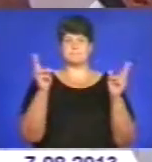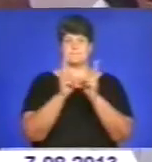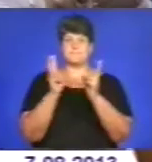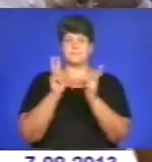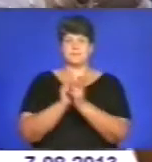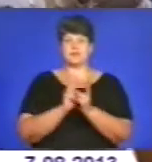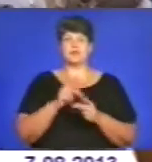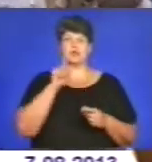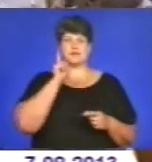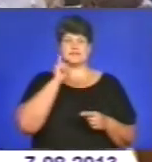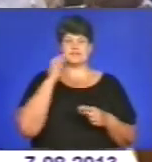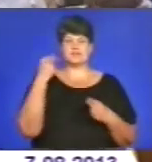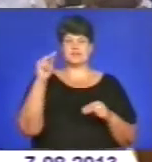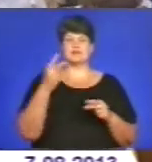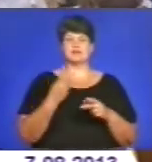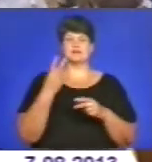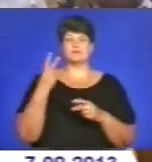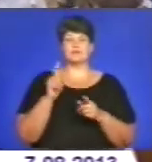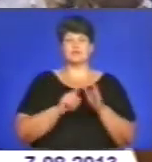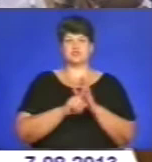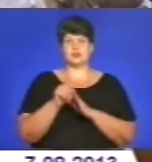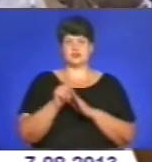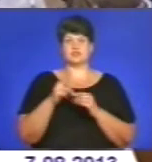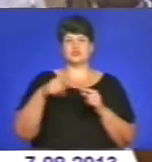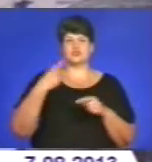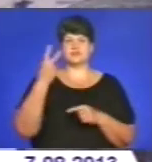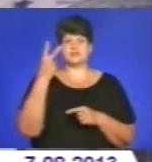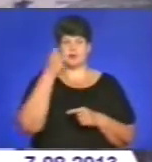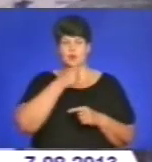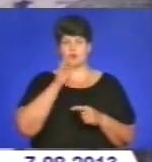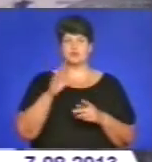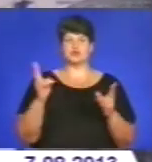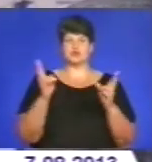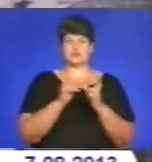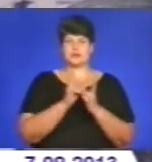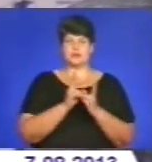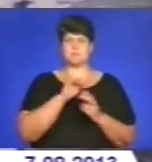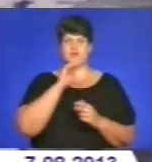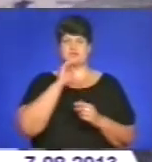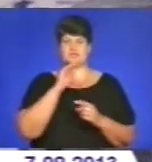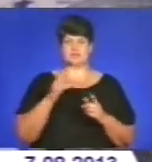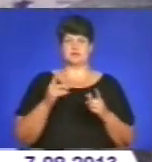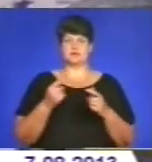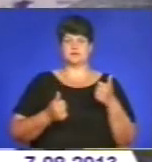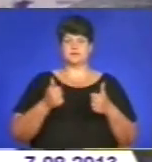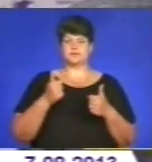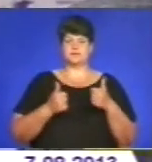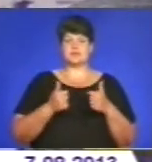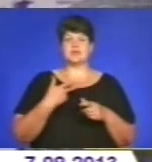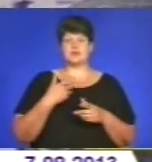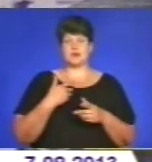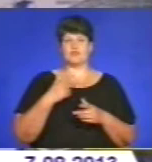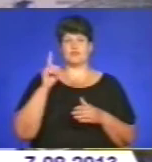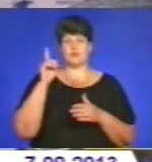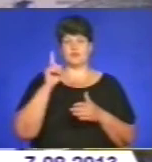початок. За два роки Україна зустрічатиме професійну лігу. Я вважений, що цей чемпіонат юноші буде